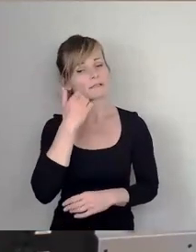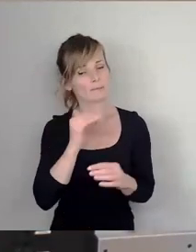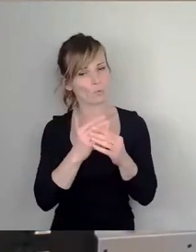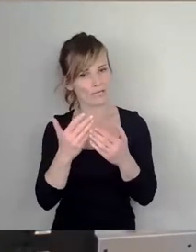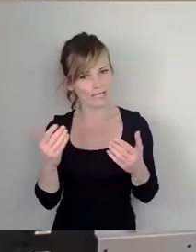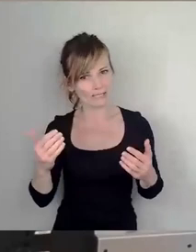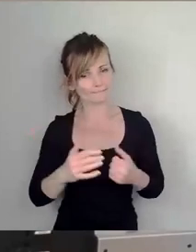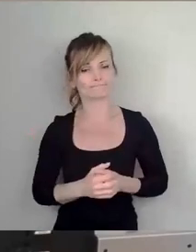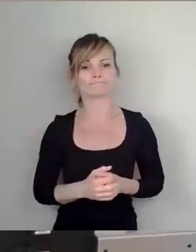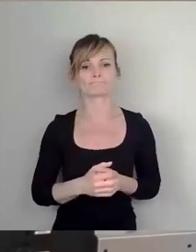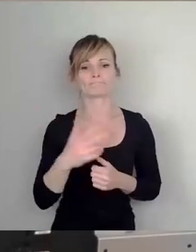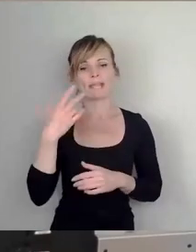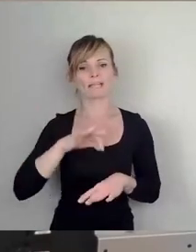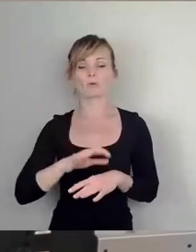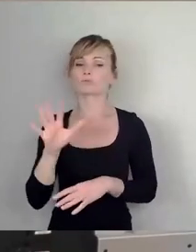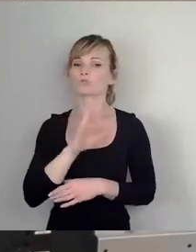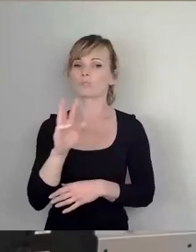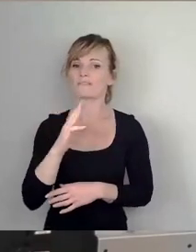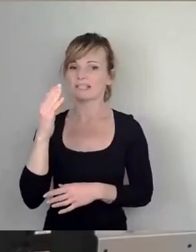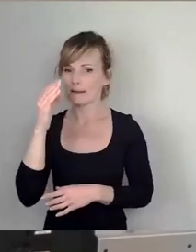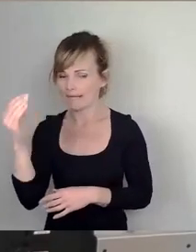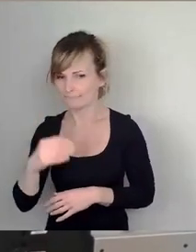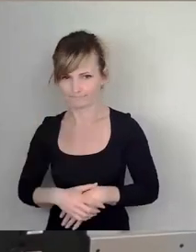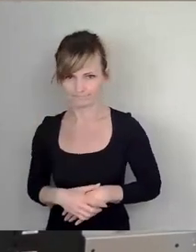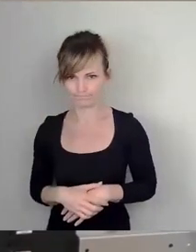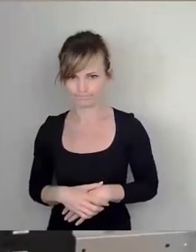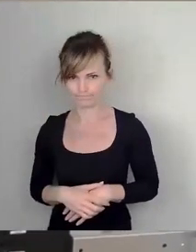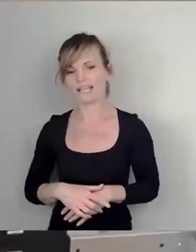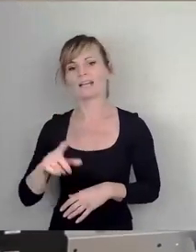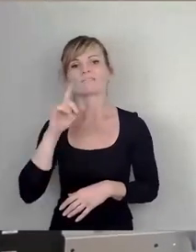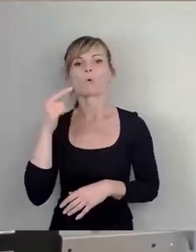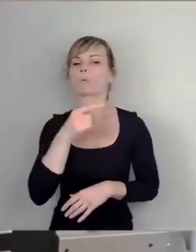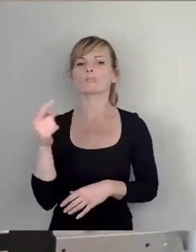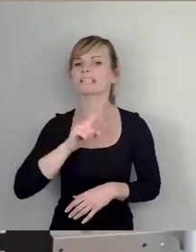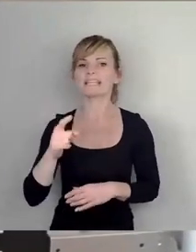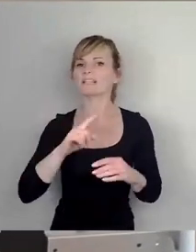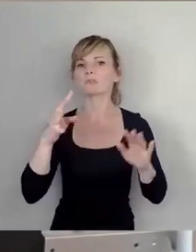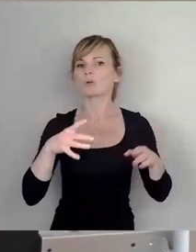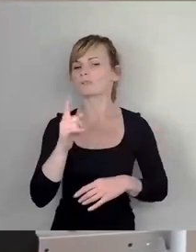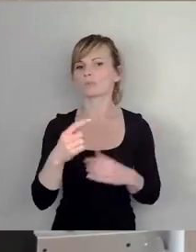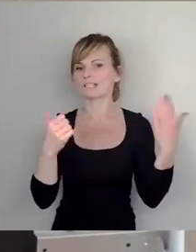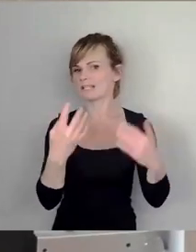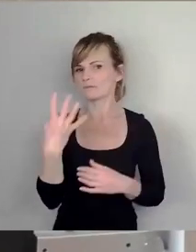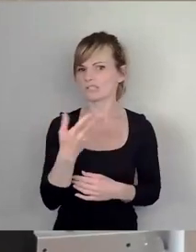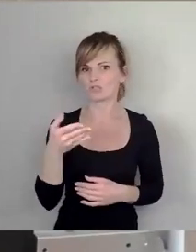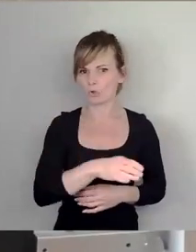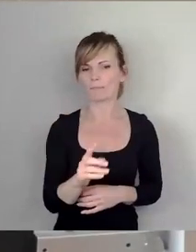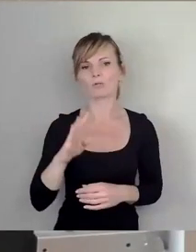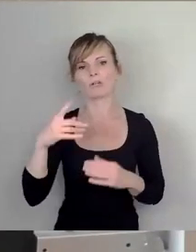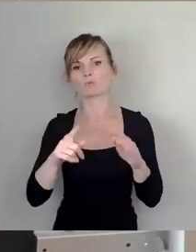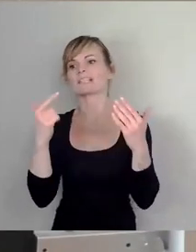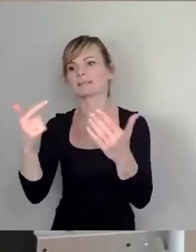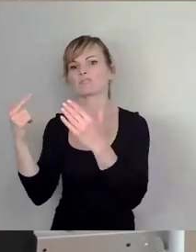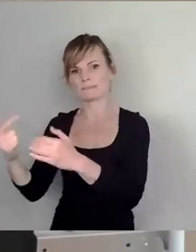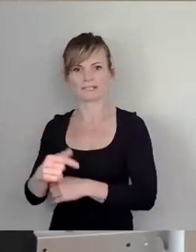Herr Dr. Schulte-Wissermann, Frau Grundig ist eben nicht 1946 gestorben, sondern 1977 und hat den zweiten